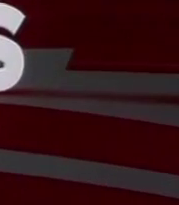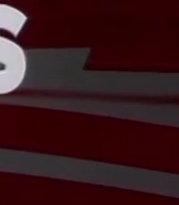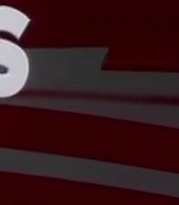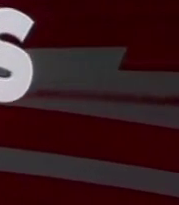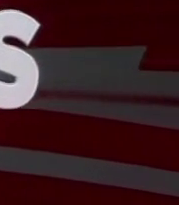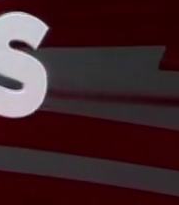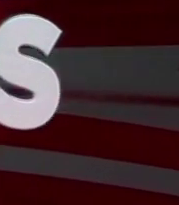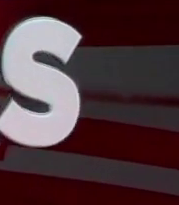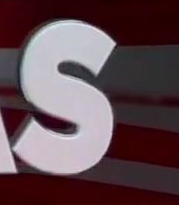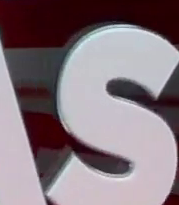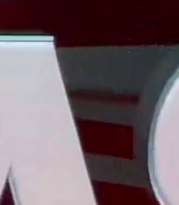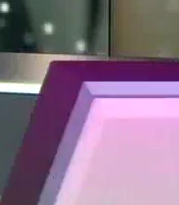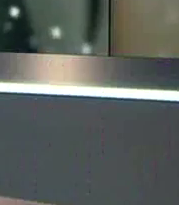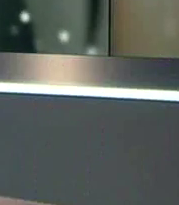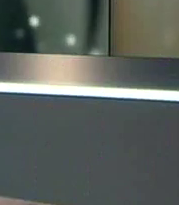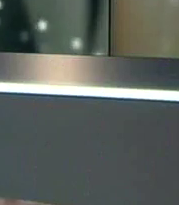Mūsika